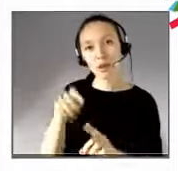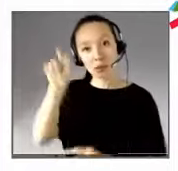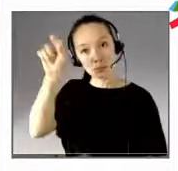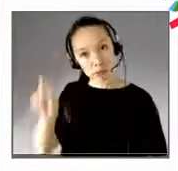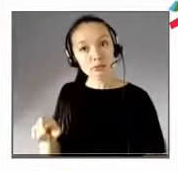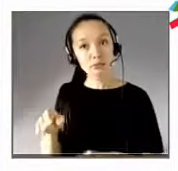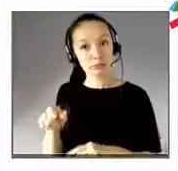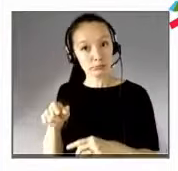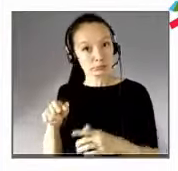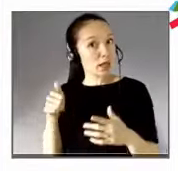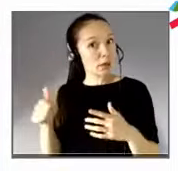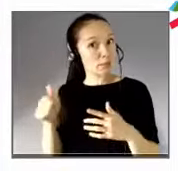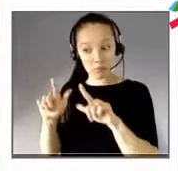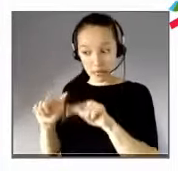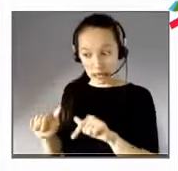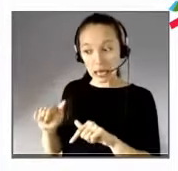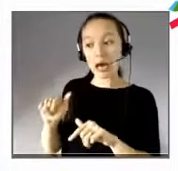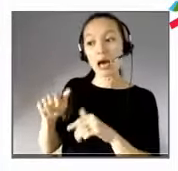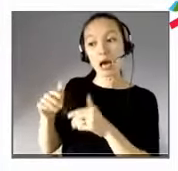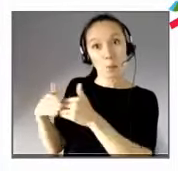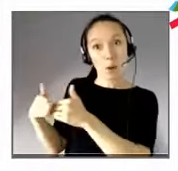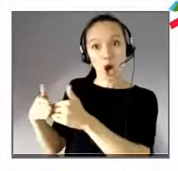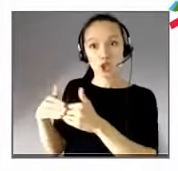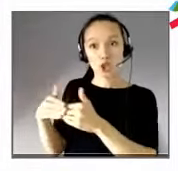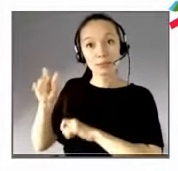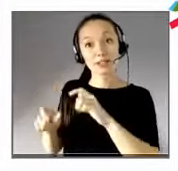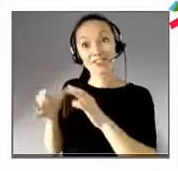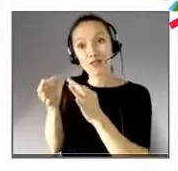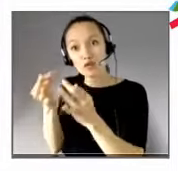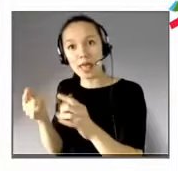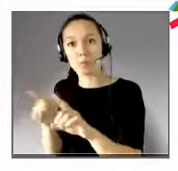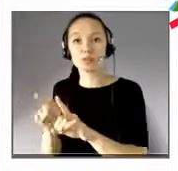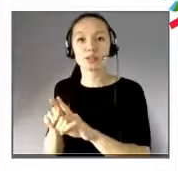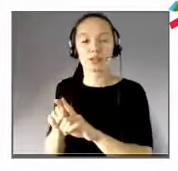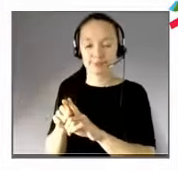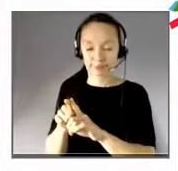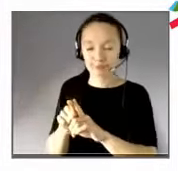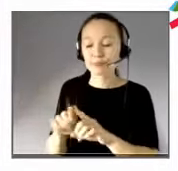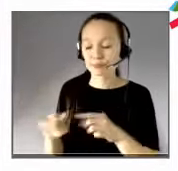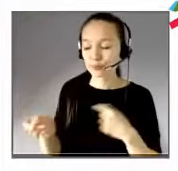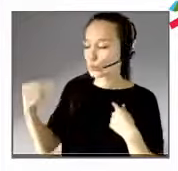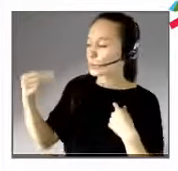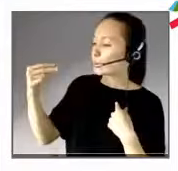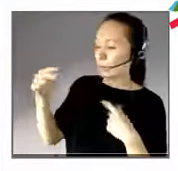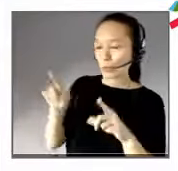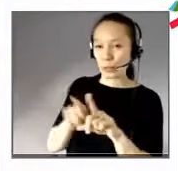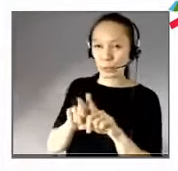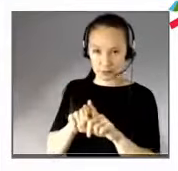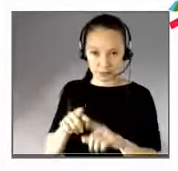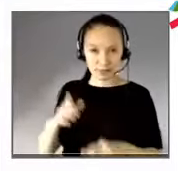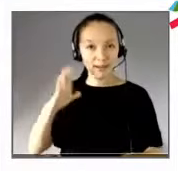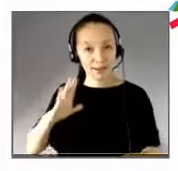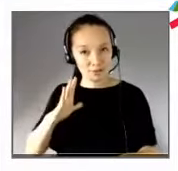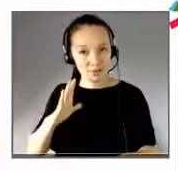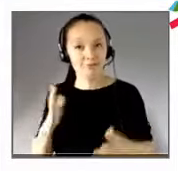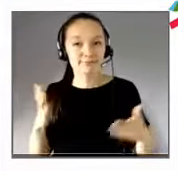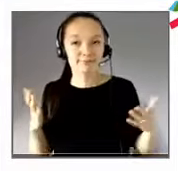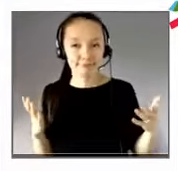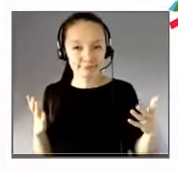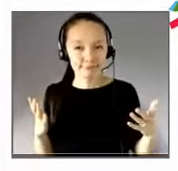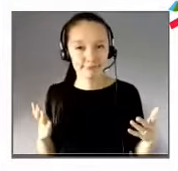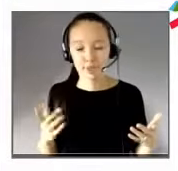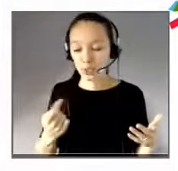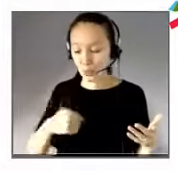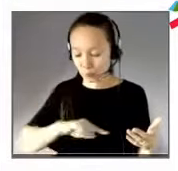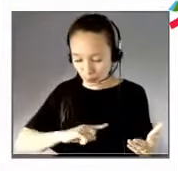pouvait, et du coup, ça a fait miroir aussi parce qu'on a été embarqué dans un temps de communication où forcément, on s'est sentis nous-mêmes très